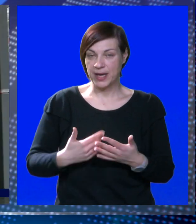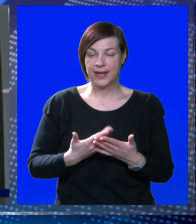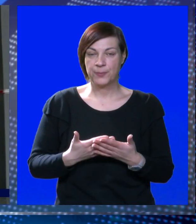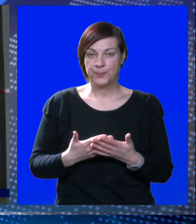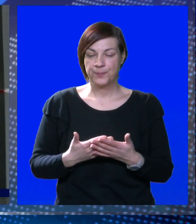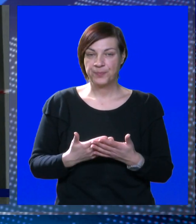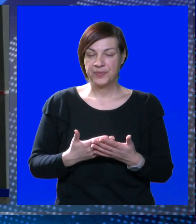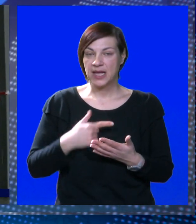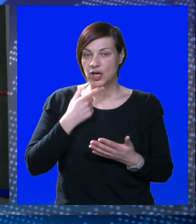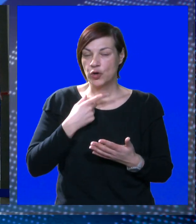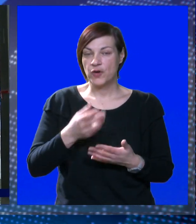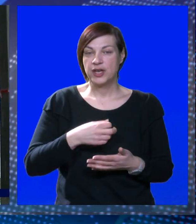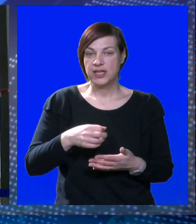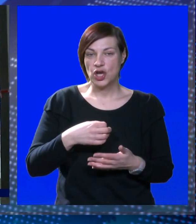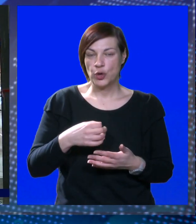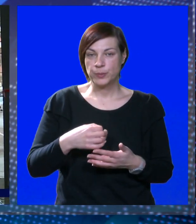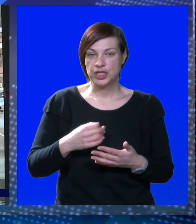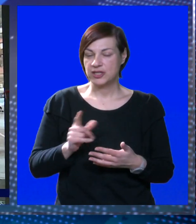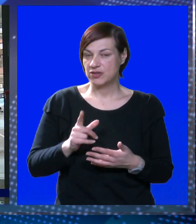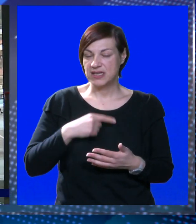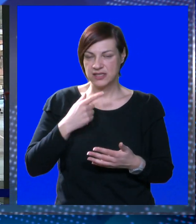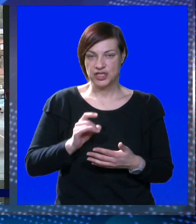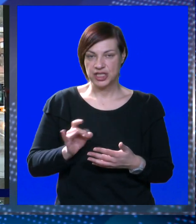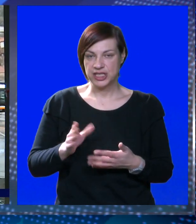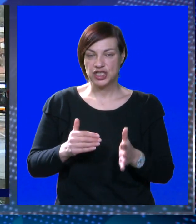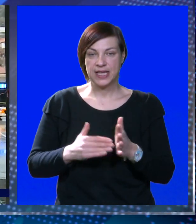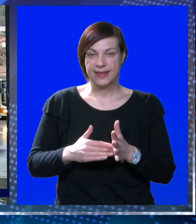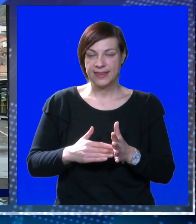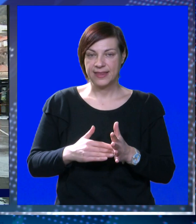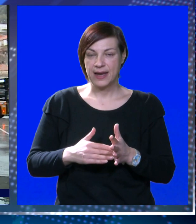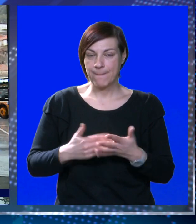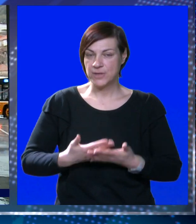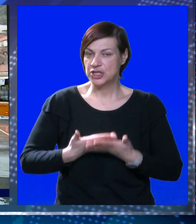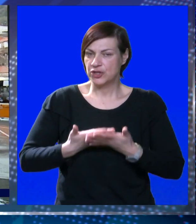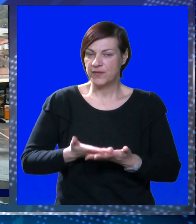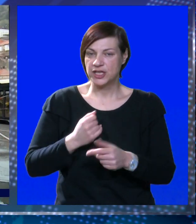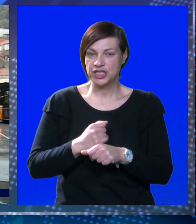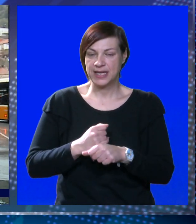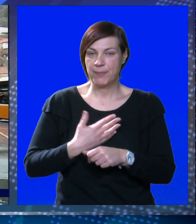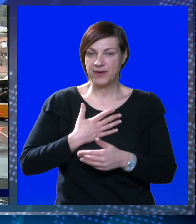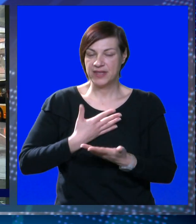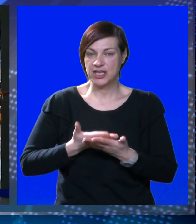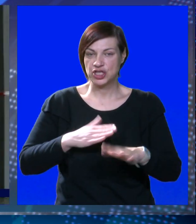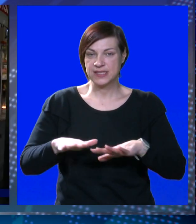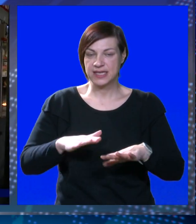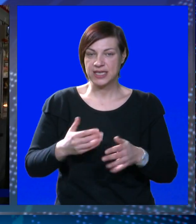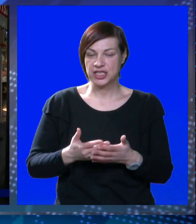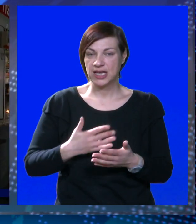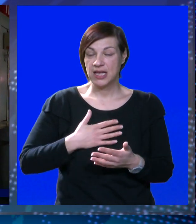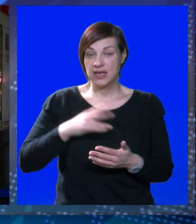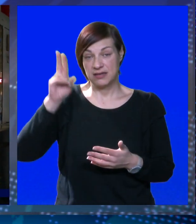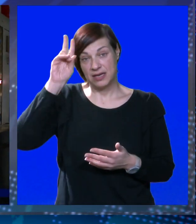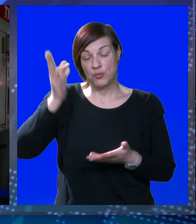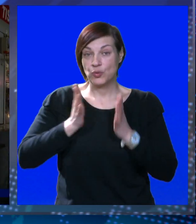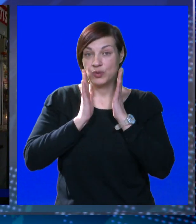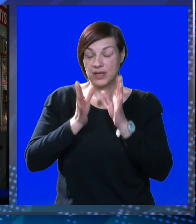Hrvatske. Govoriti općenito ne znači ništa. Trebaš se odvožiti i napraviti nešto za ljude. Ja